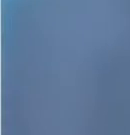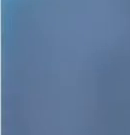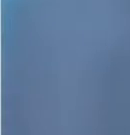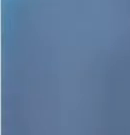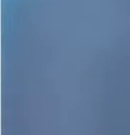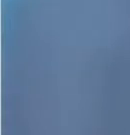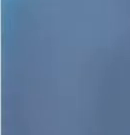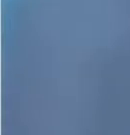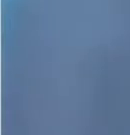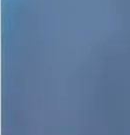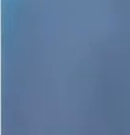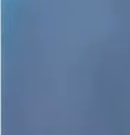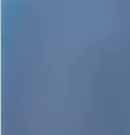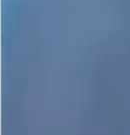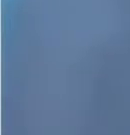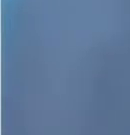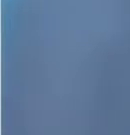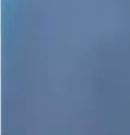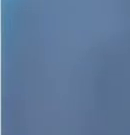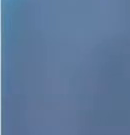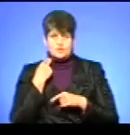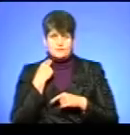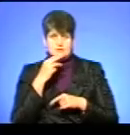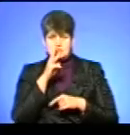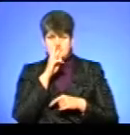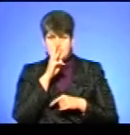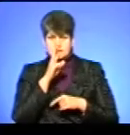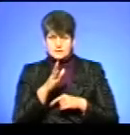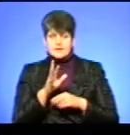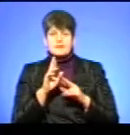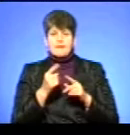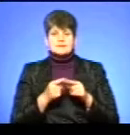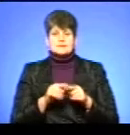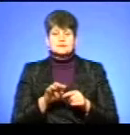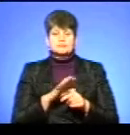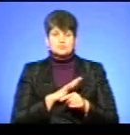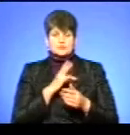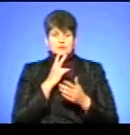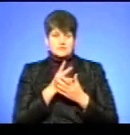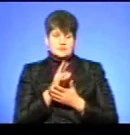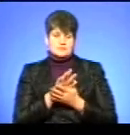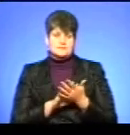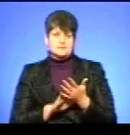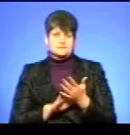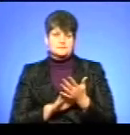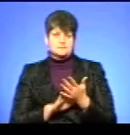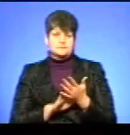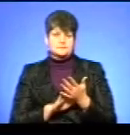години. Люди вимагали поважнення заборгованої заробітної плати. Як це відбувалося, дивимося відеоматеріал.